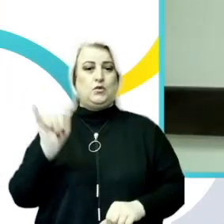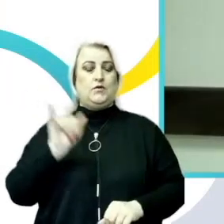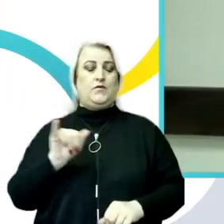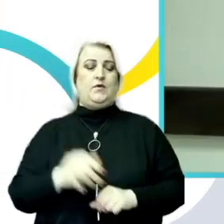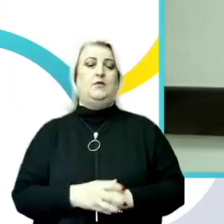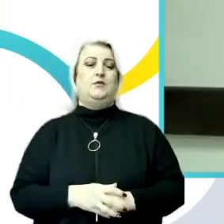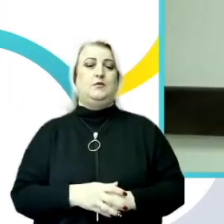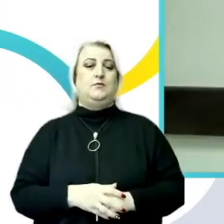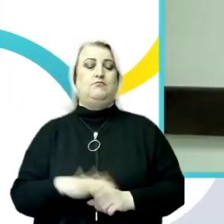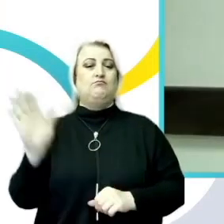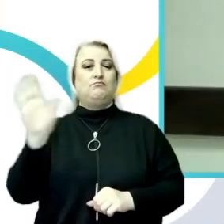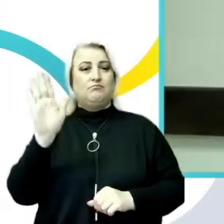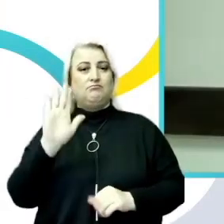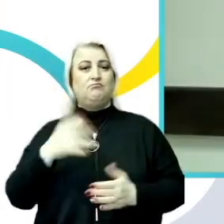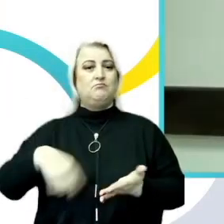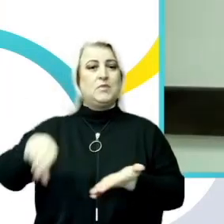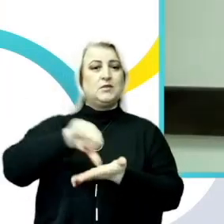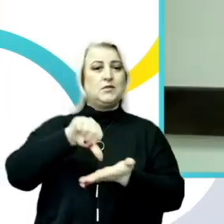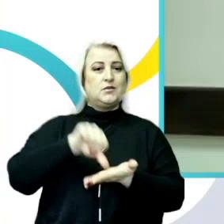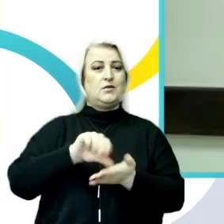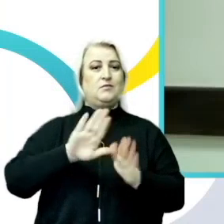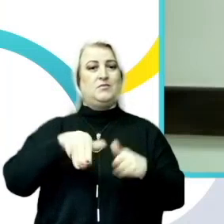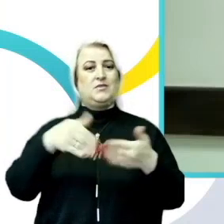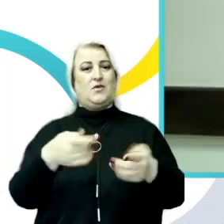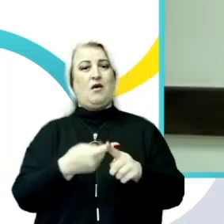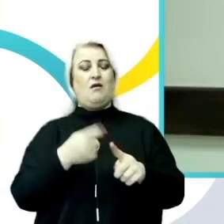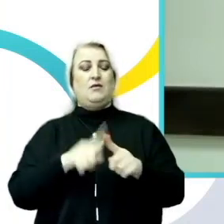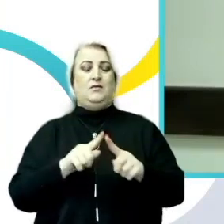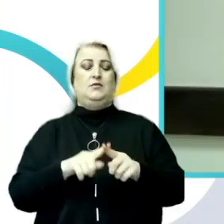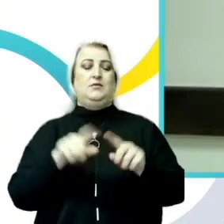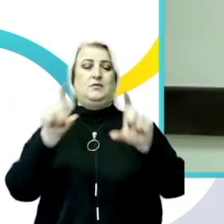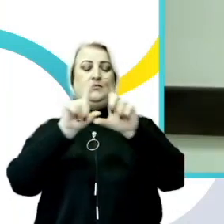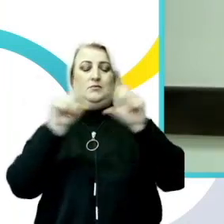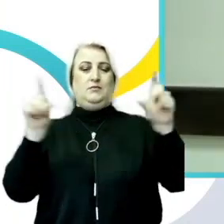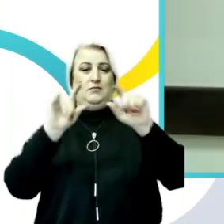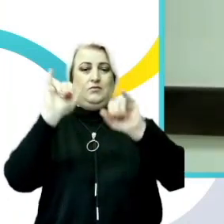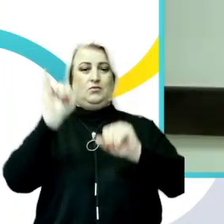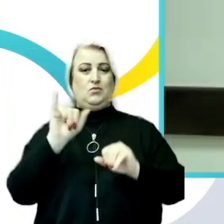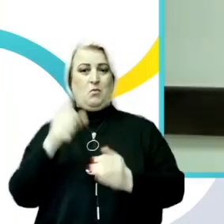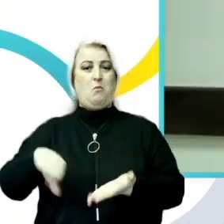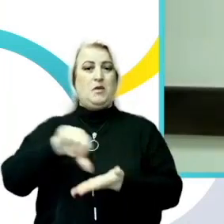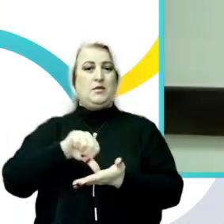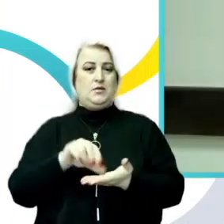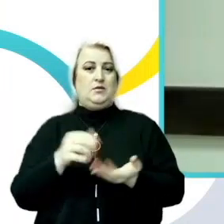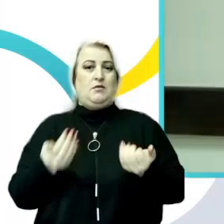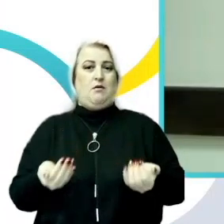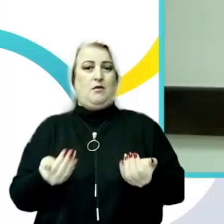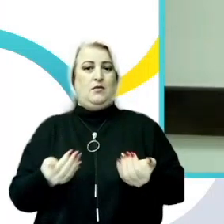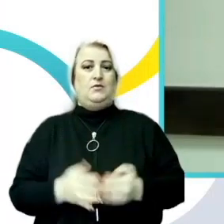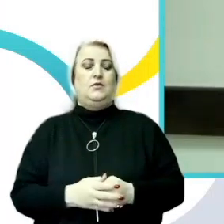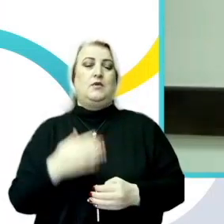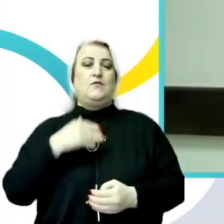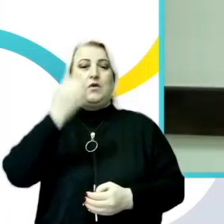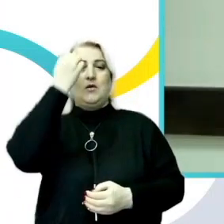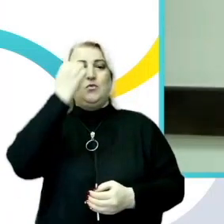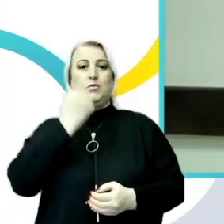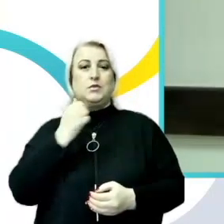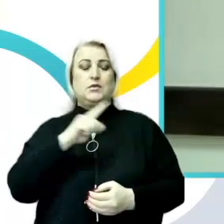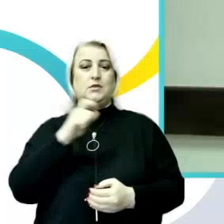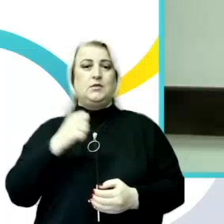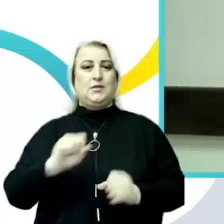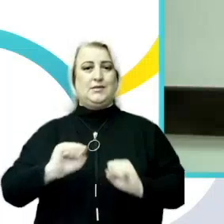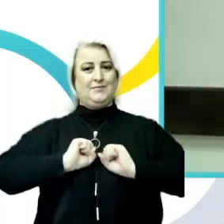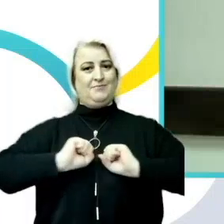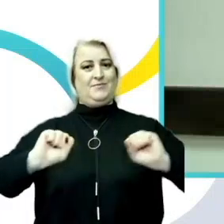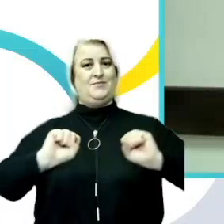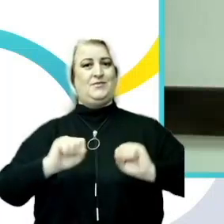reprezentanții și reprezentantele acestor universități prezente astăzi din cadrul evenimentului. Și le mulțumim pentru curaj, pentru că